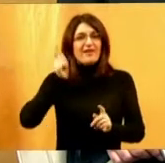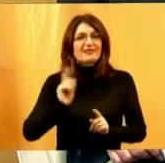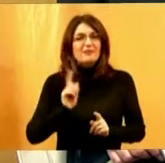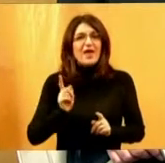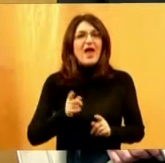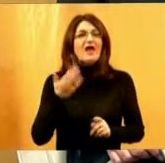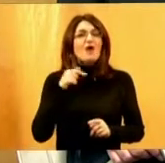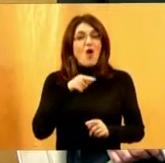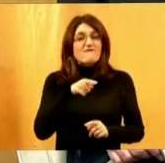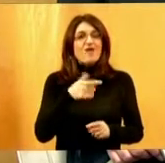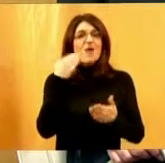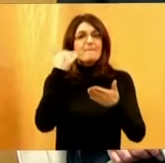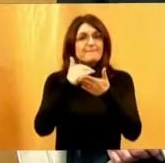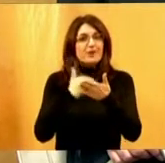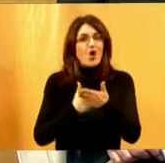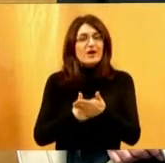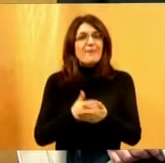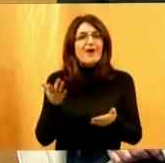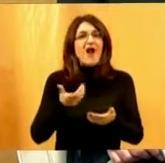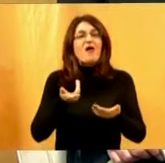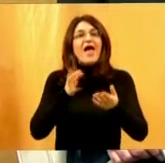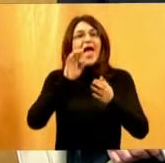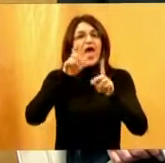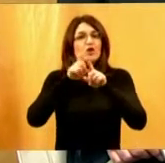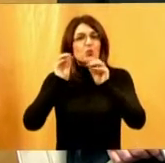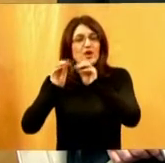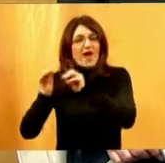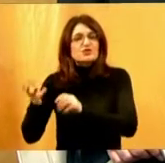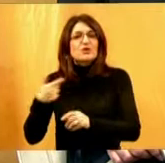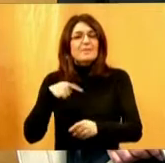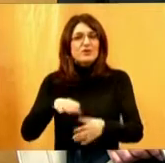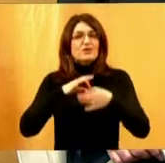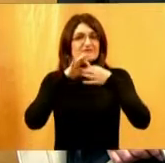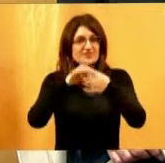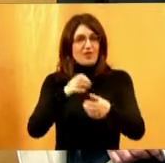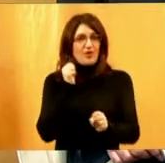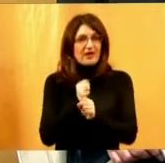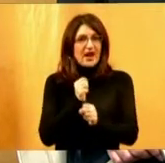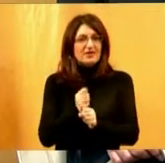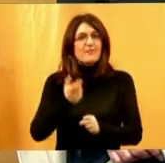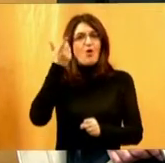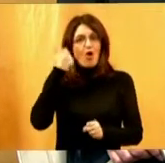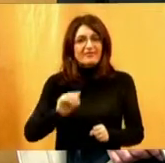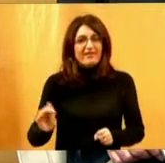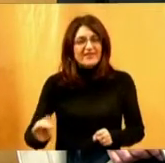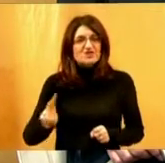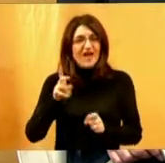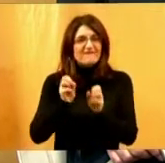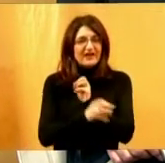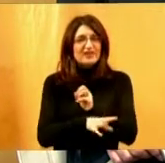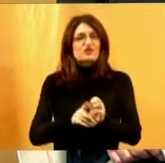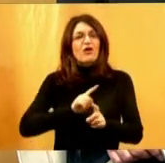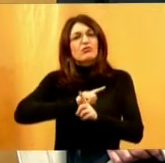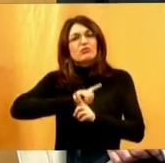ovakvi programi neformalnih edukacija koje mi kontinuirano provodimo. Od dječjih vrtića,